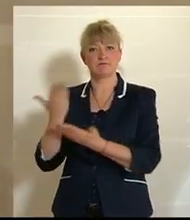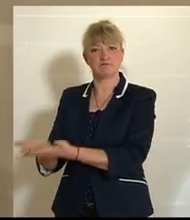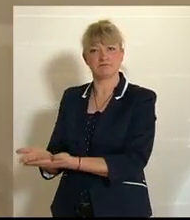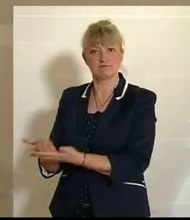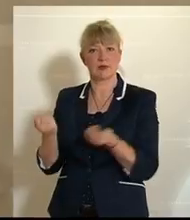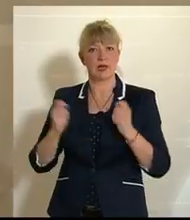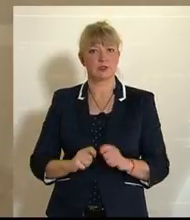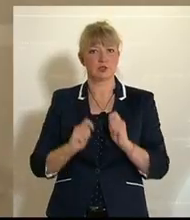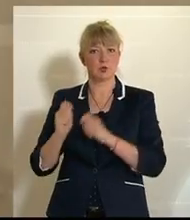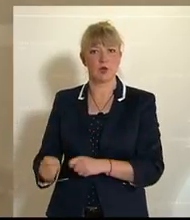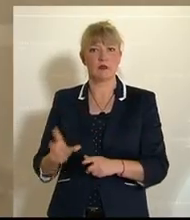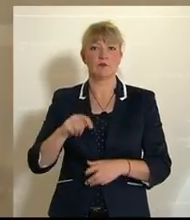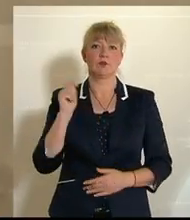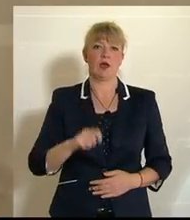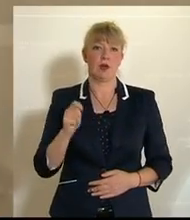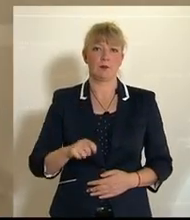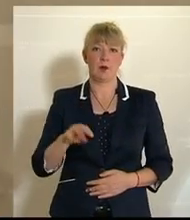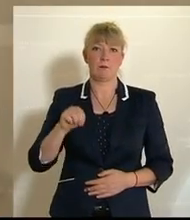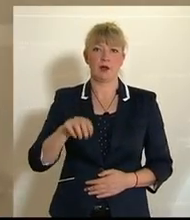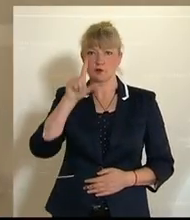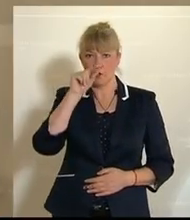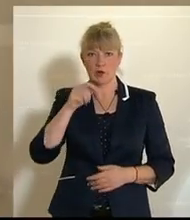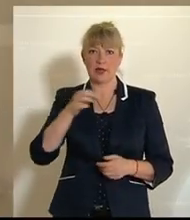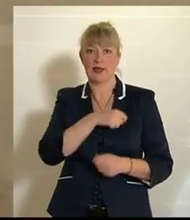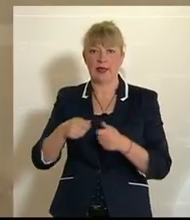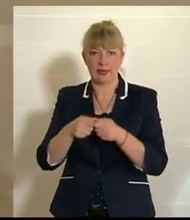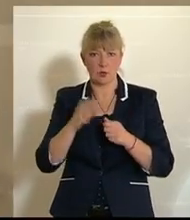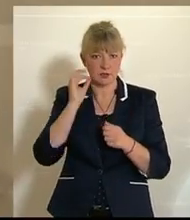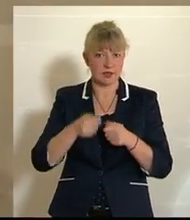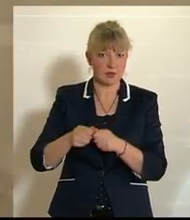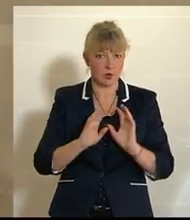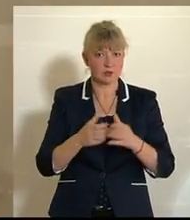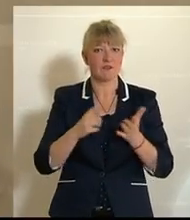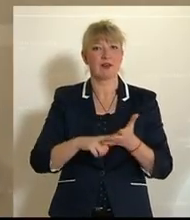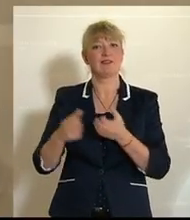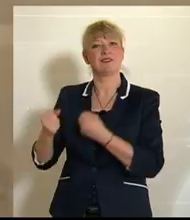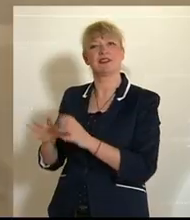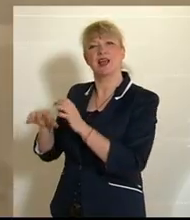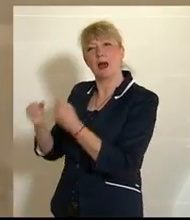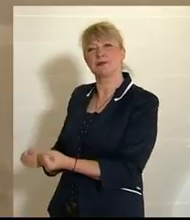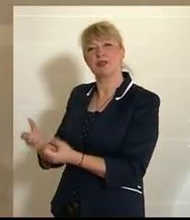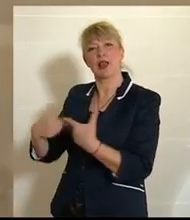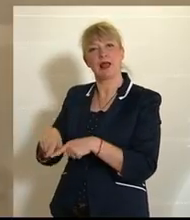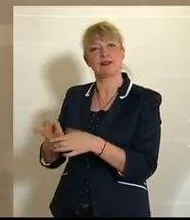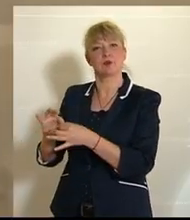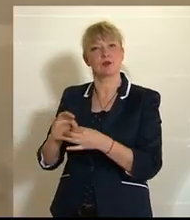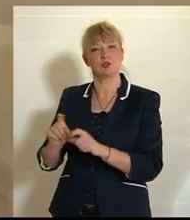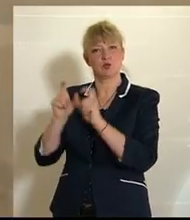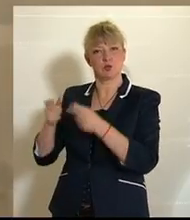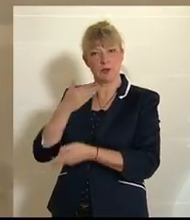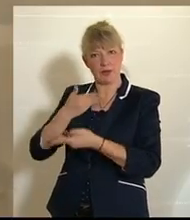Entschließungsantrag des Abgeordneten Markus Vogel, Genossinnen und Genossen, zur finanziellen Absicherung der Landesorganisation der